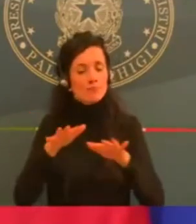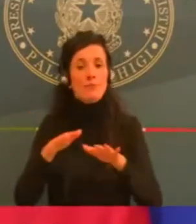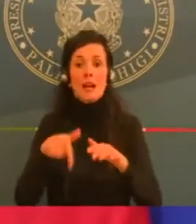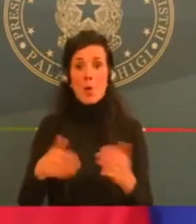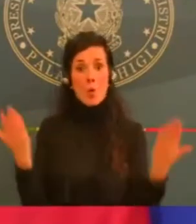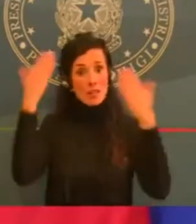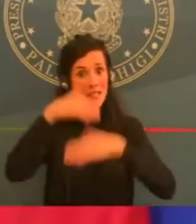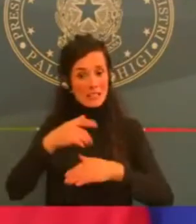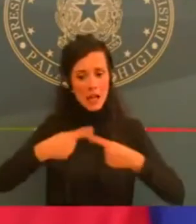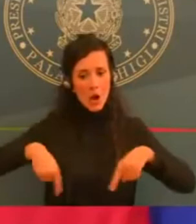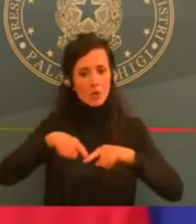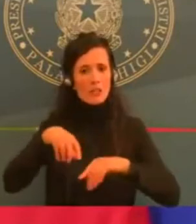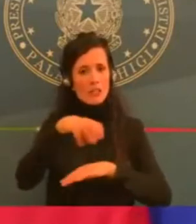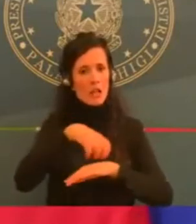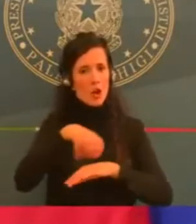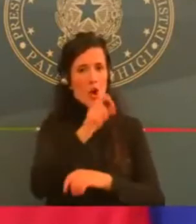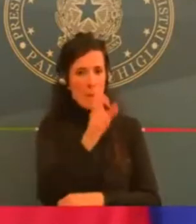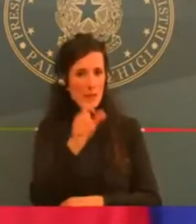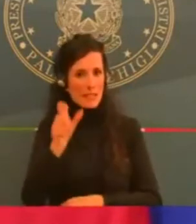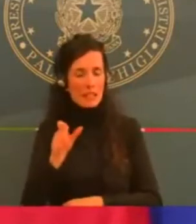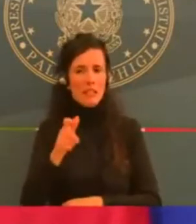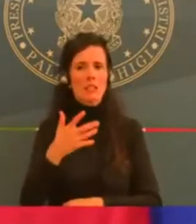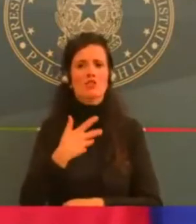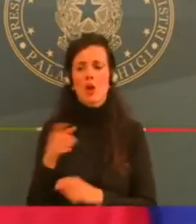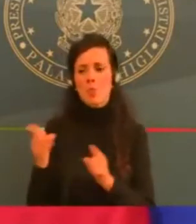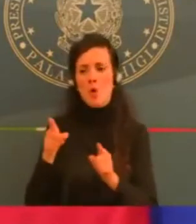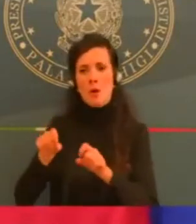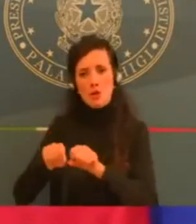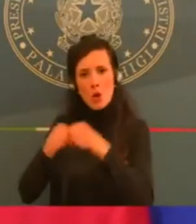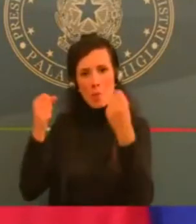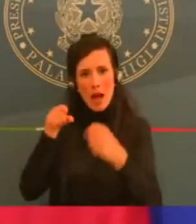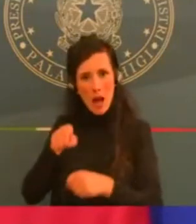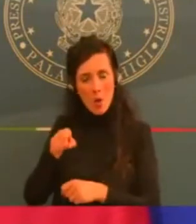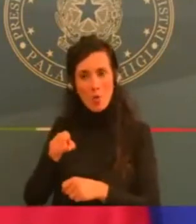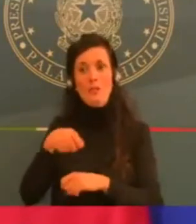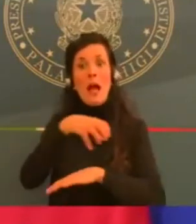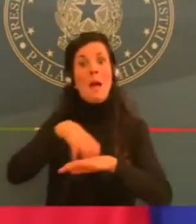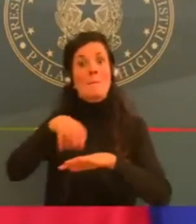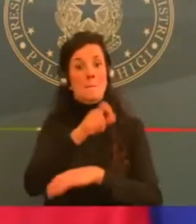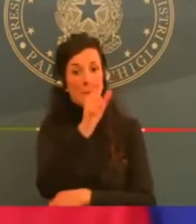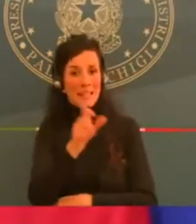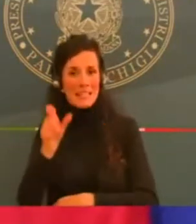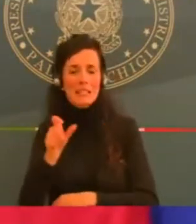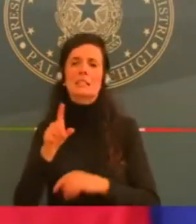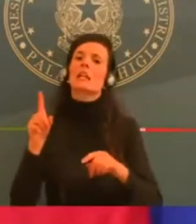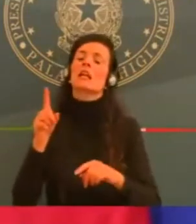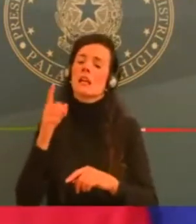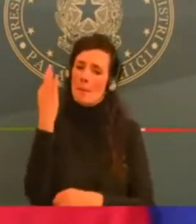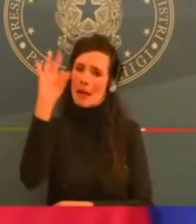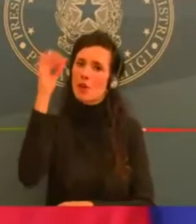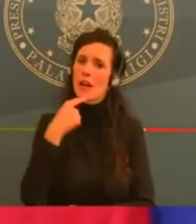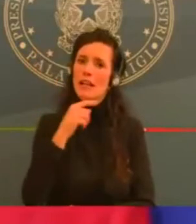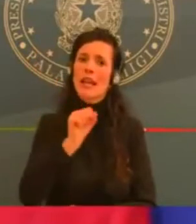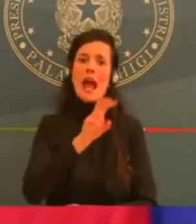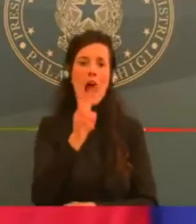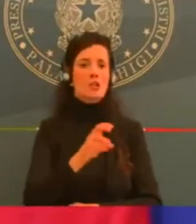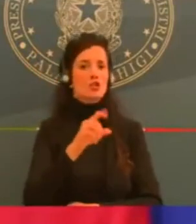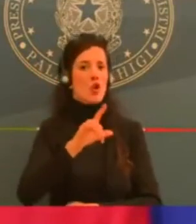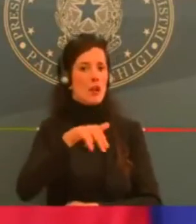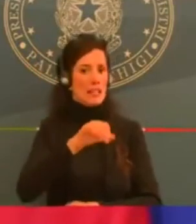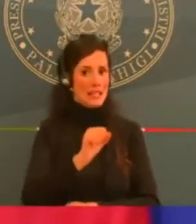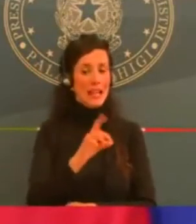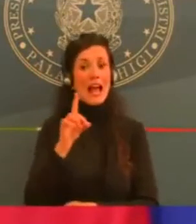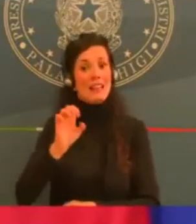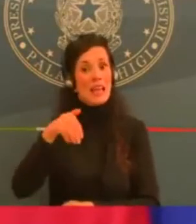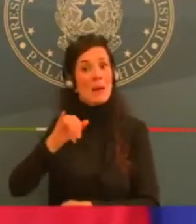la ministra De Micheli e il ministro Boccia, mi hanno informato che i tavoli presso le prefetture, col coordinamento